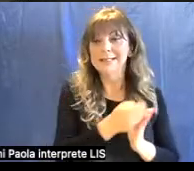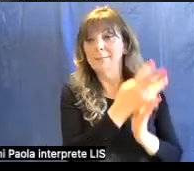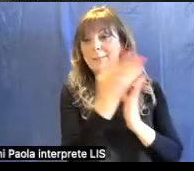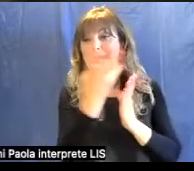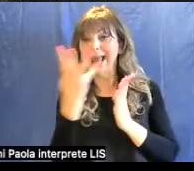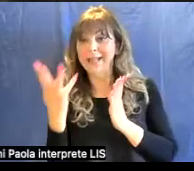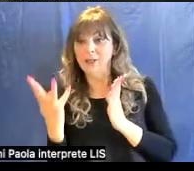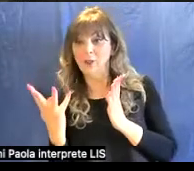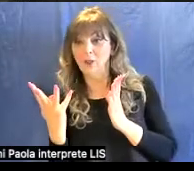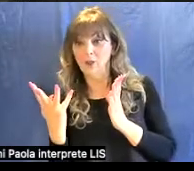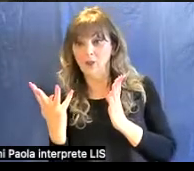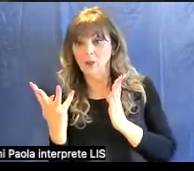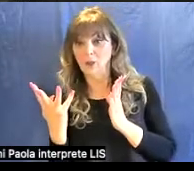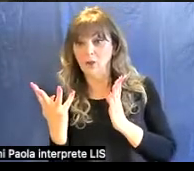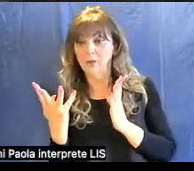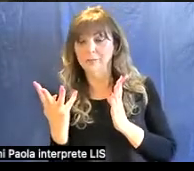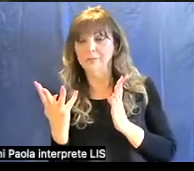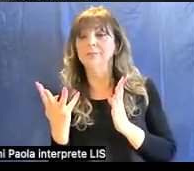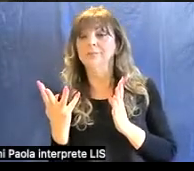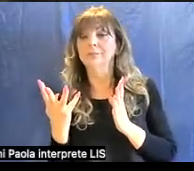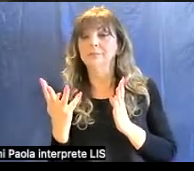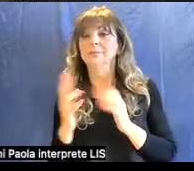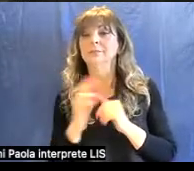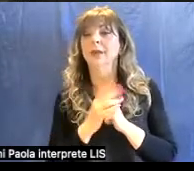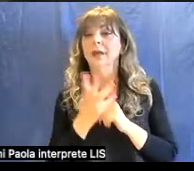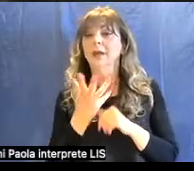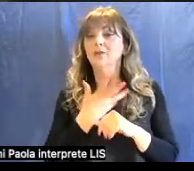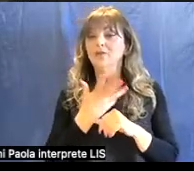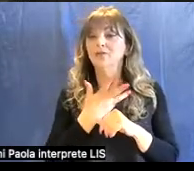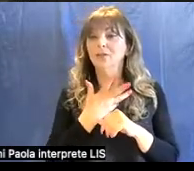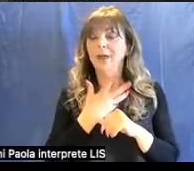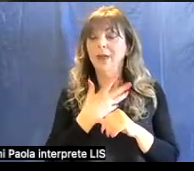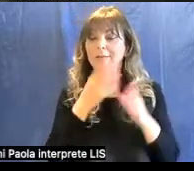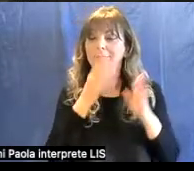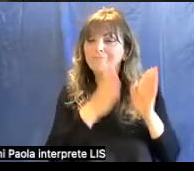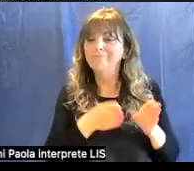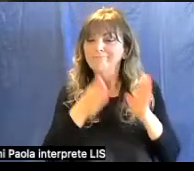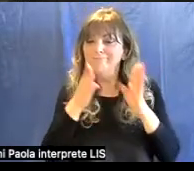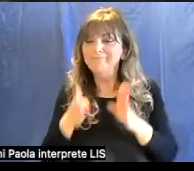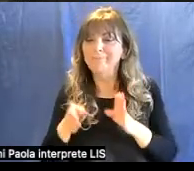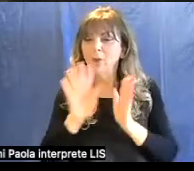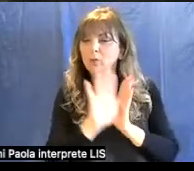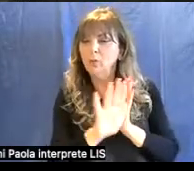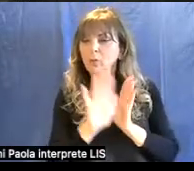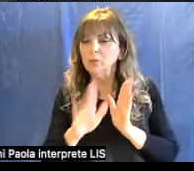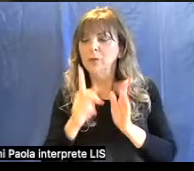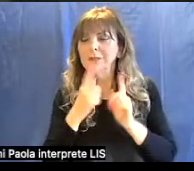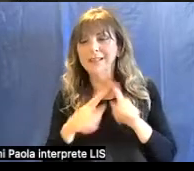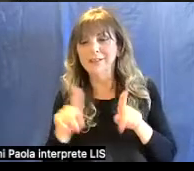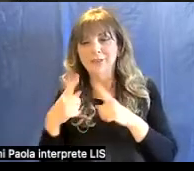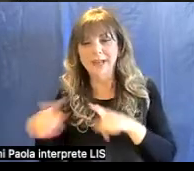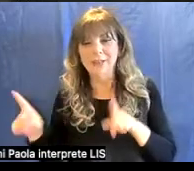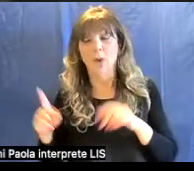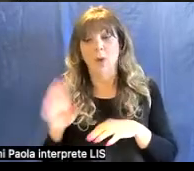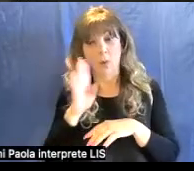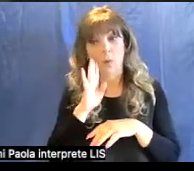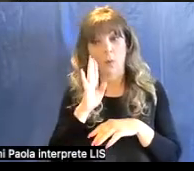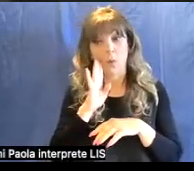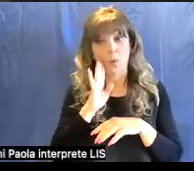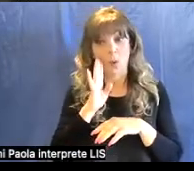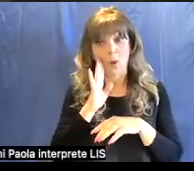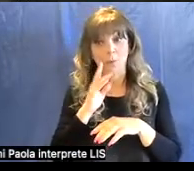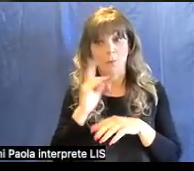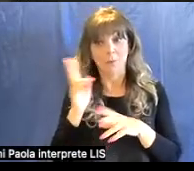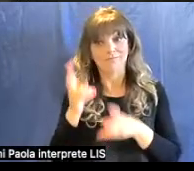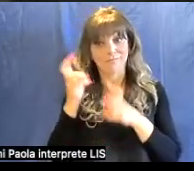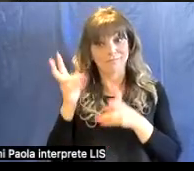elettromagnetica ha caratteristiche diverse e anche stata utilizzata dall'uomo in certe